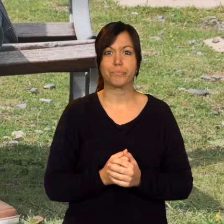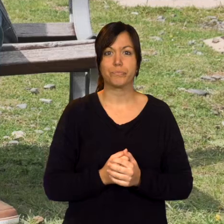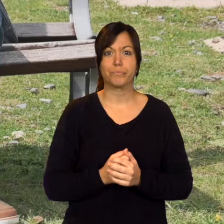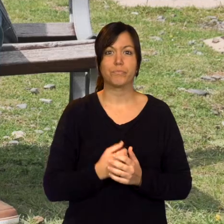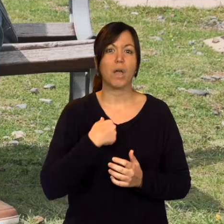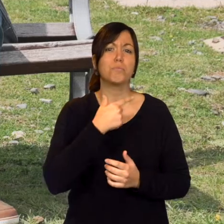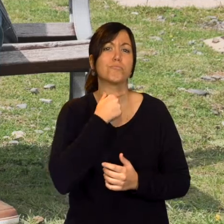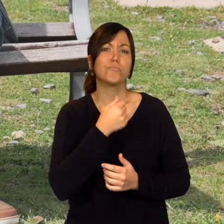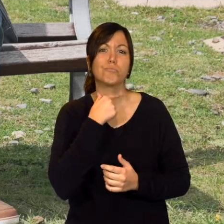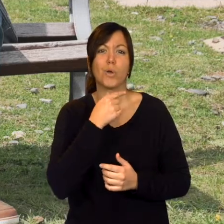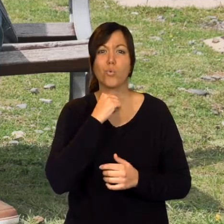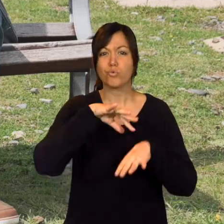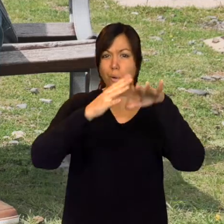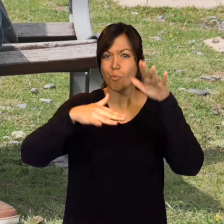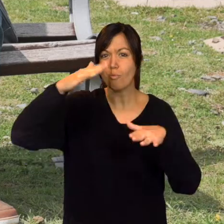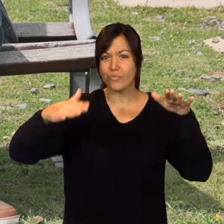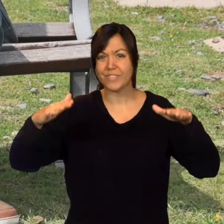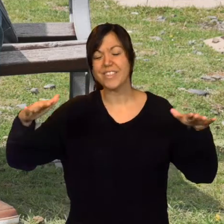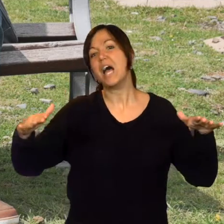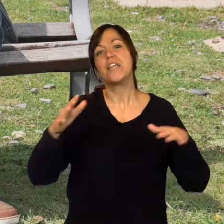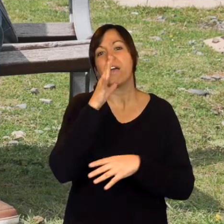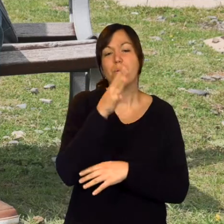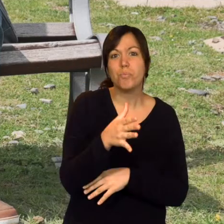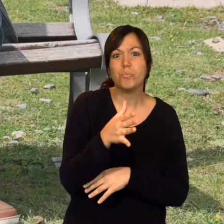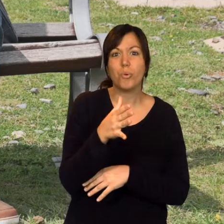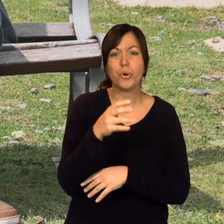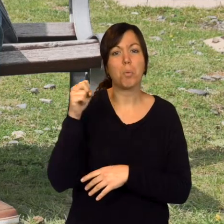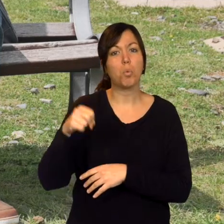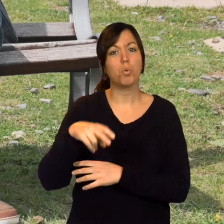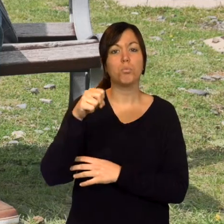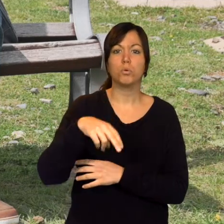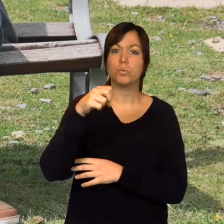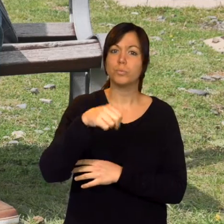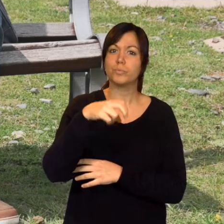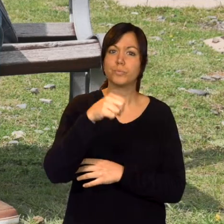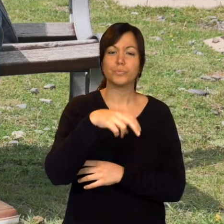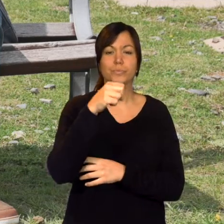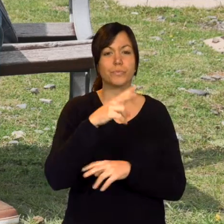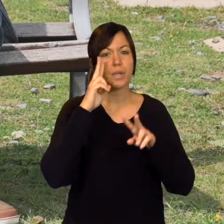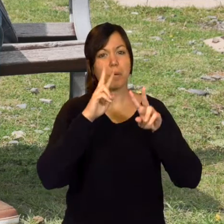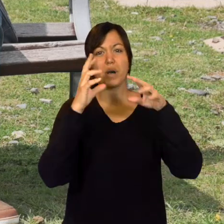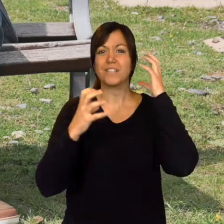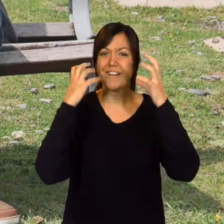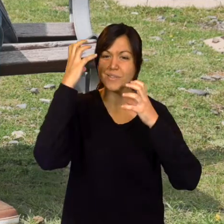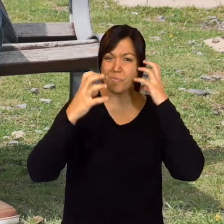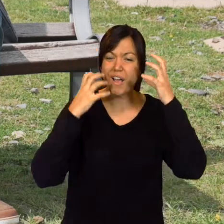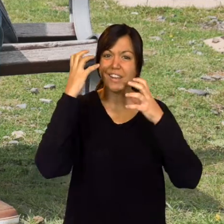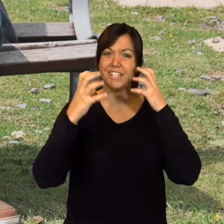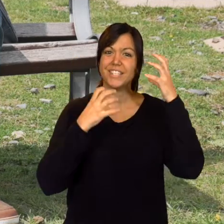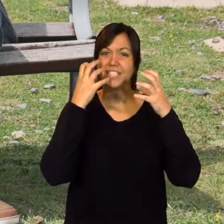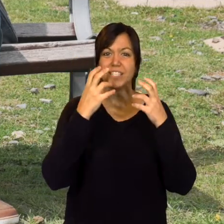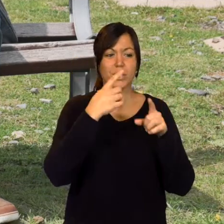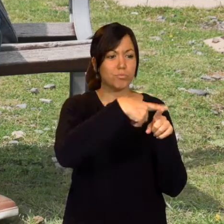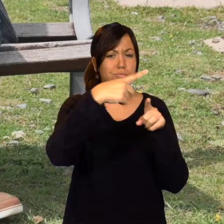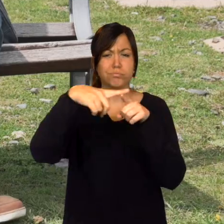La ripollès no agrada molt la muntanya perquè camines i veus animals,